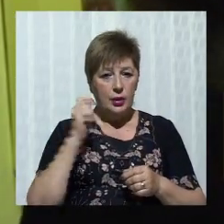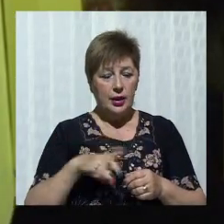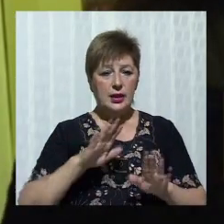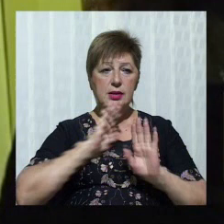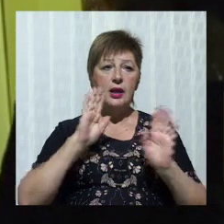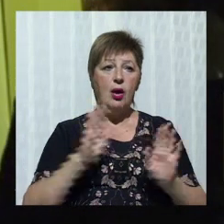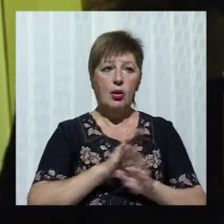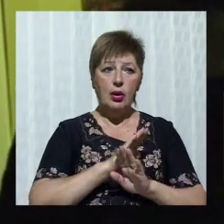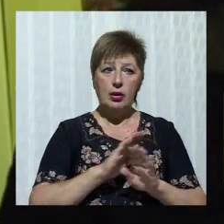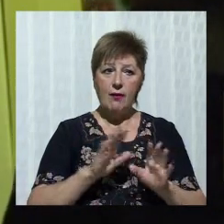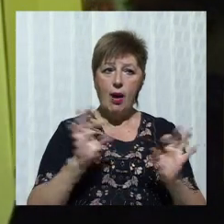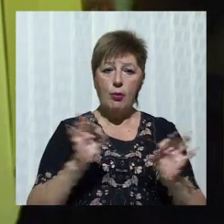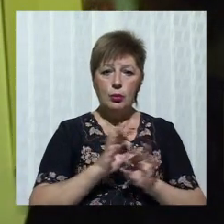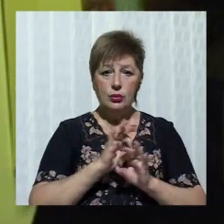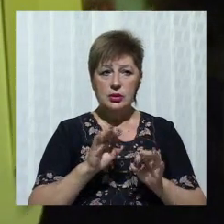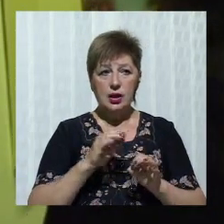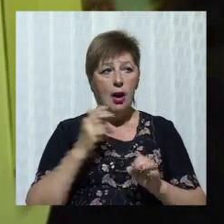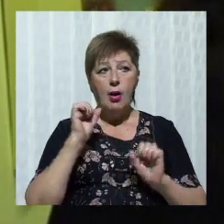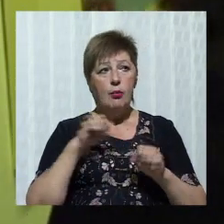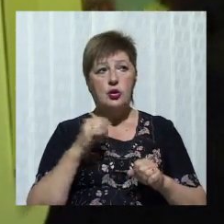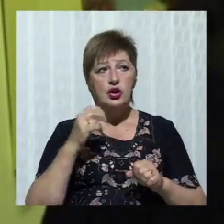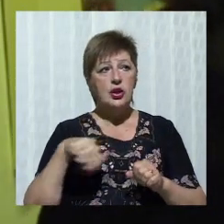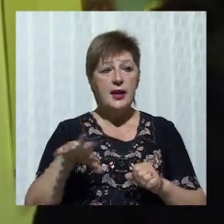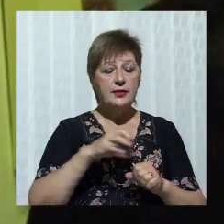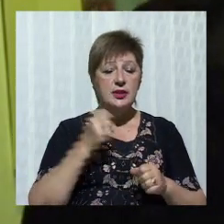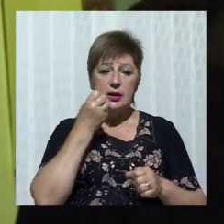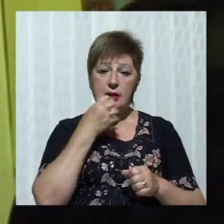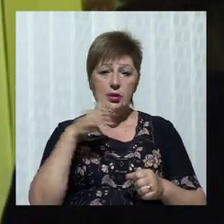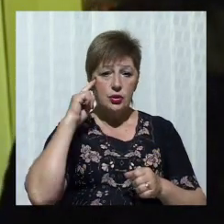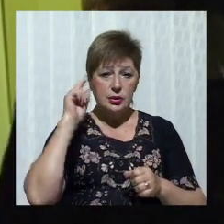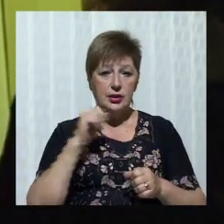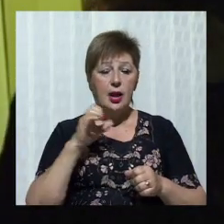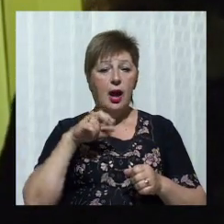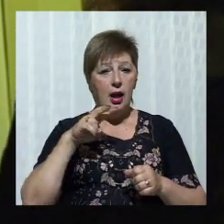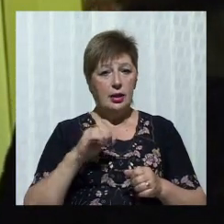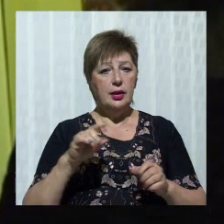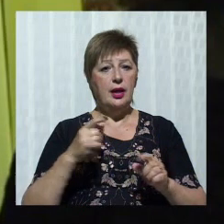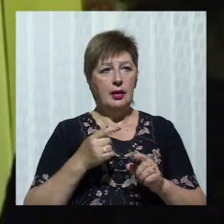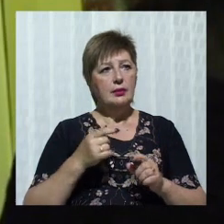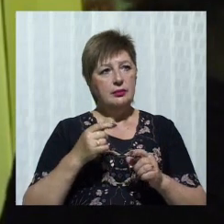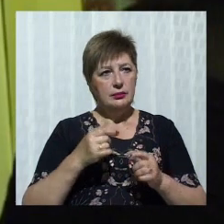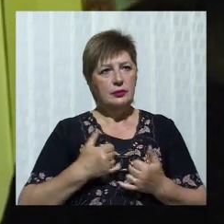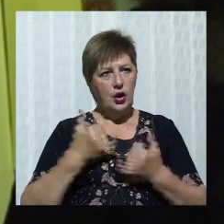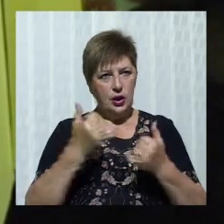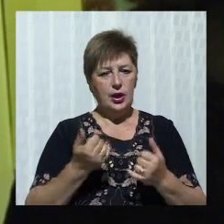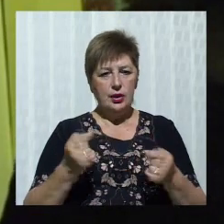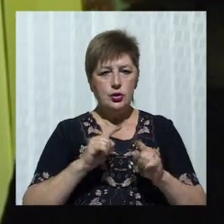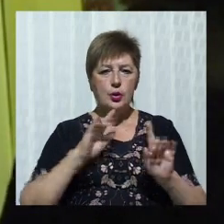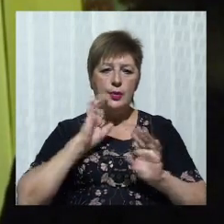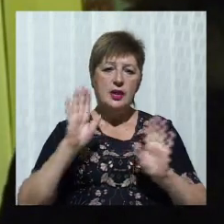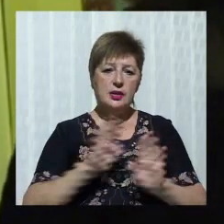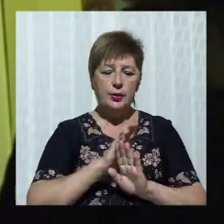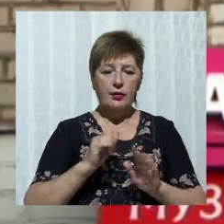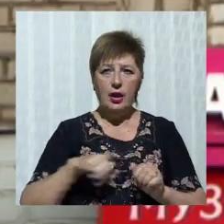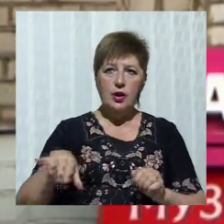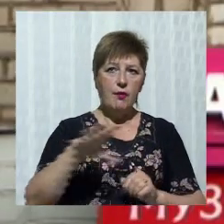завжди відома і її не всі добре знають, але вона гідна того, щоб її співали у всьому світі. Це